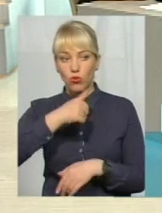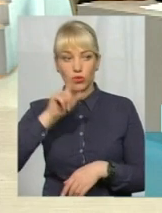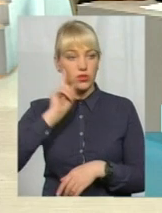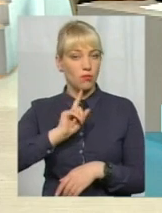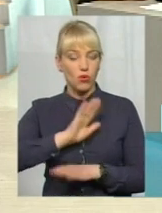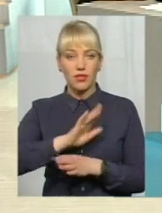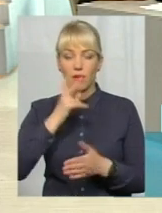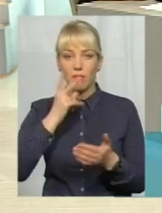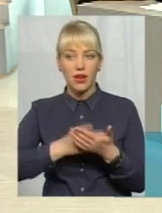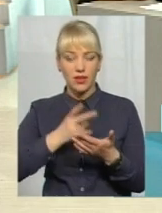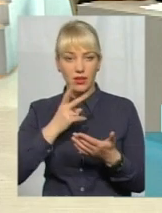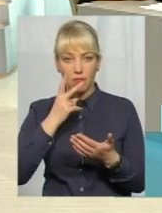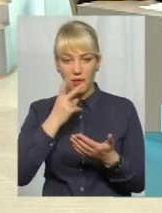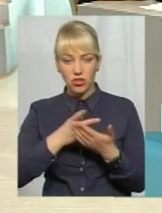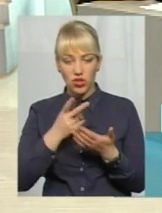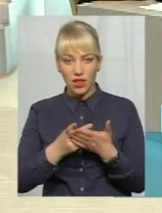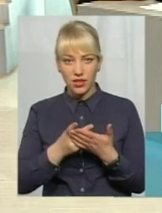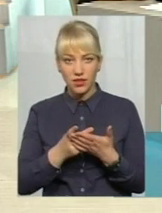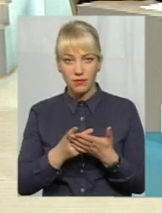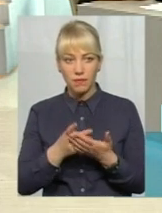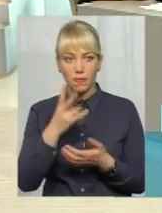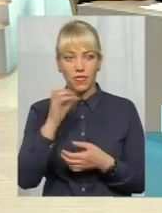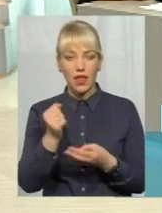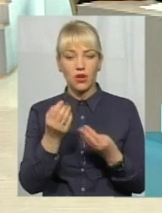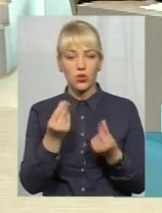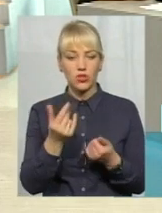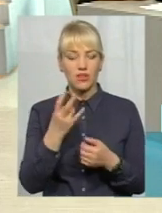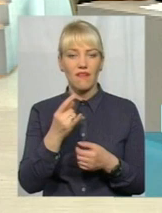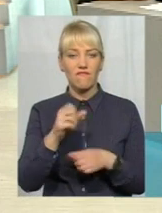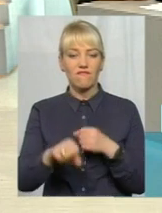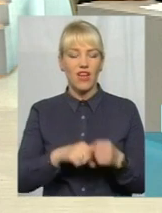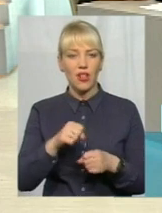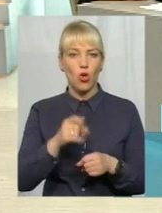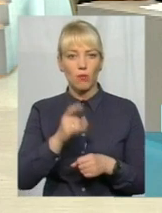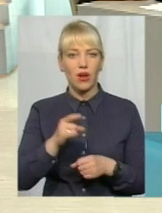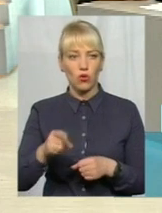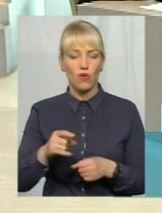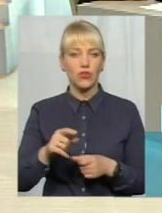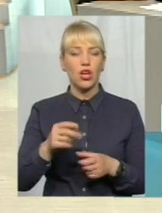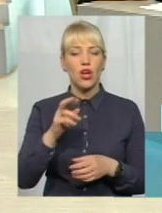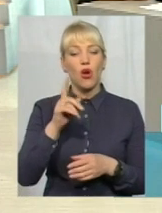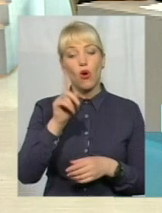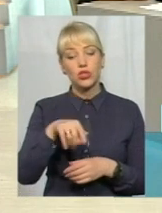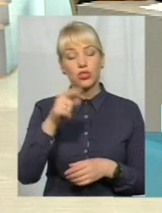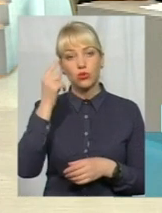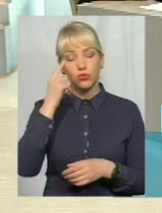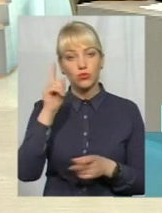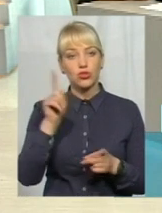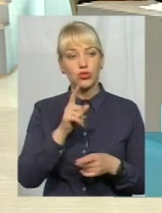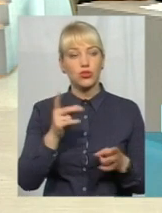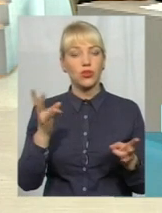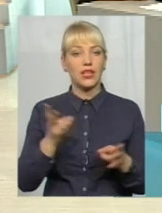не передбачали грошей на велопарковки, хоча, думаю, що варто вже